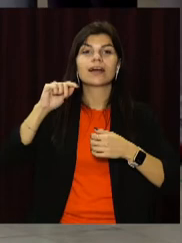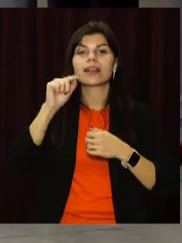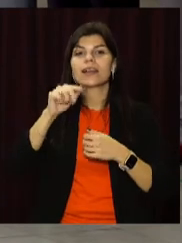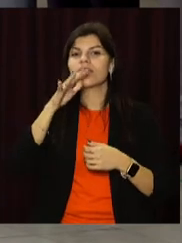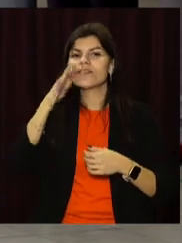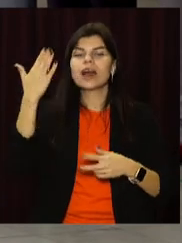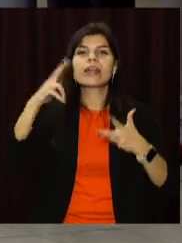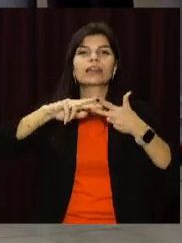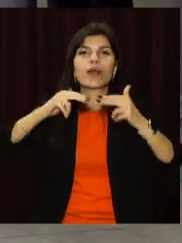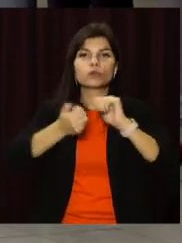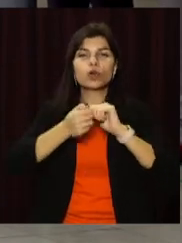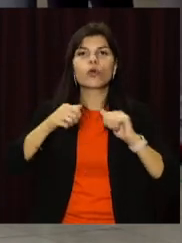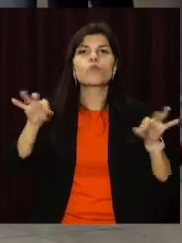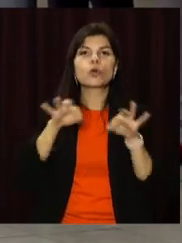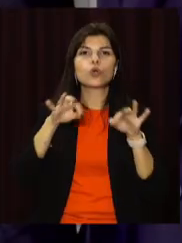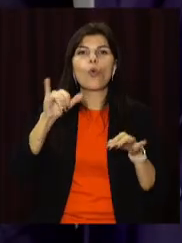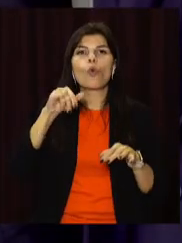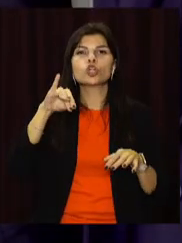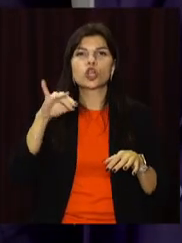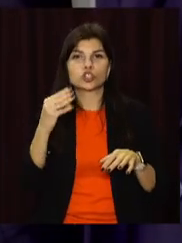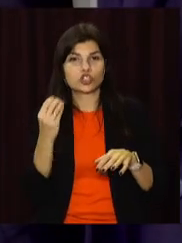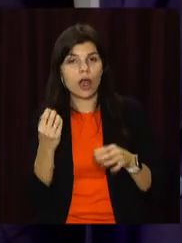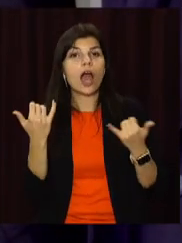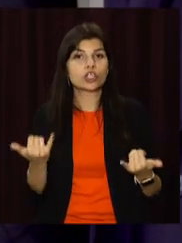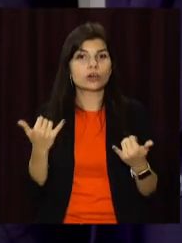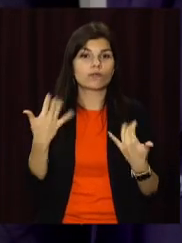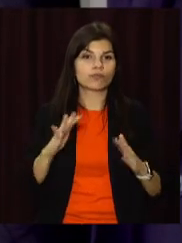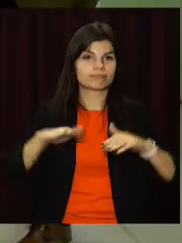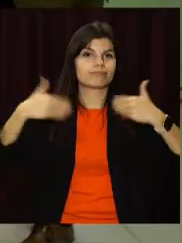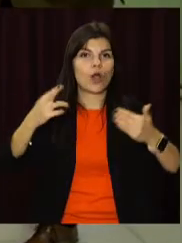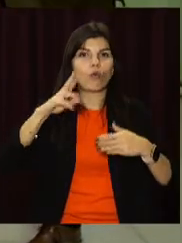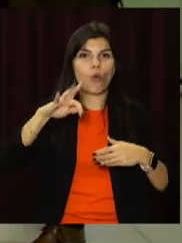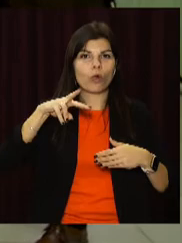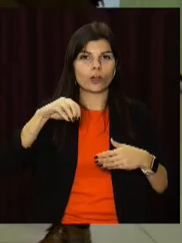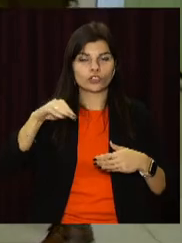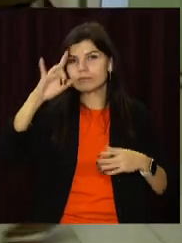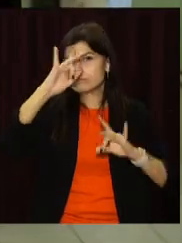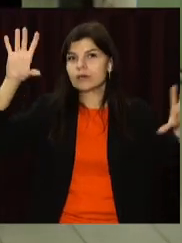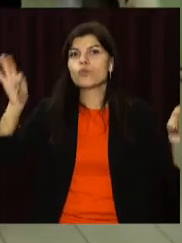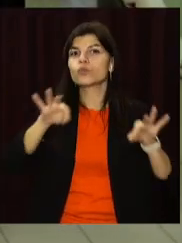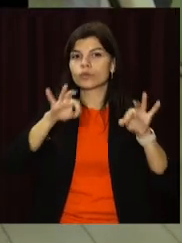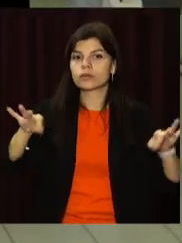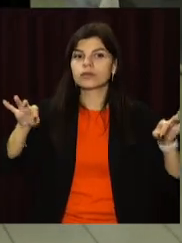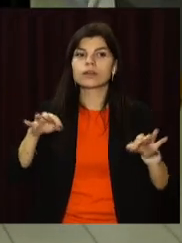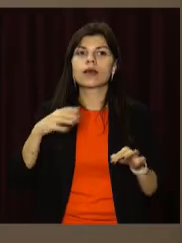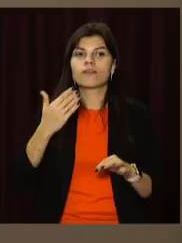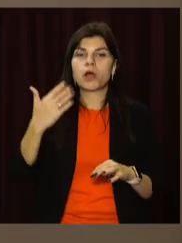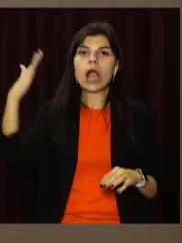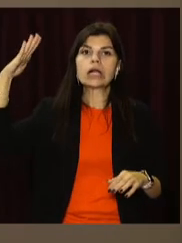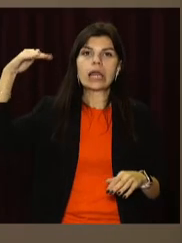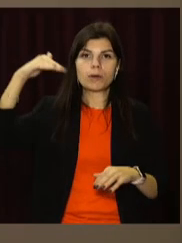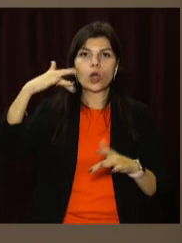тоді ще Дніпродзержинського музичного училища, а нині музичного коледжу, видатний музикант виступив з прем'єрним карпатським